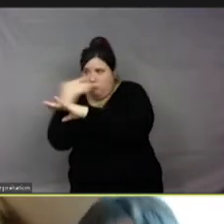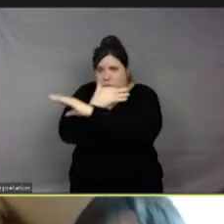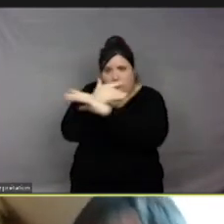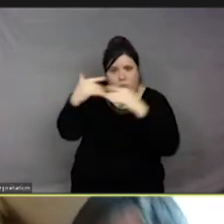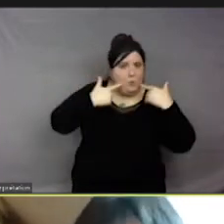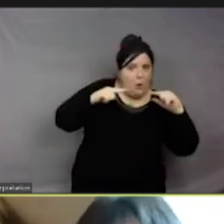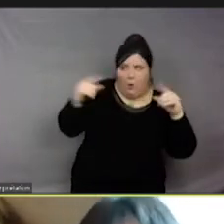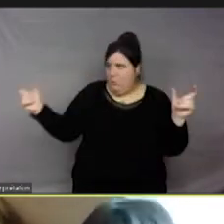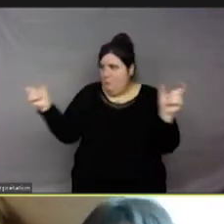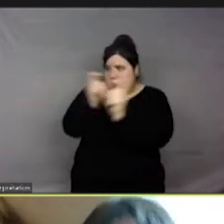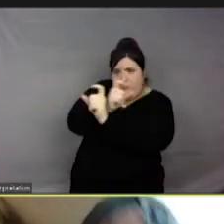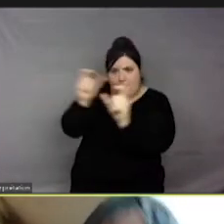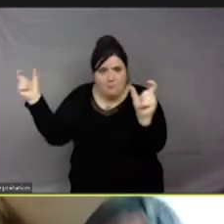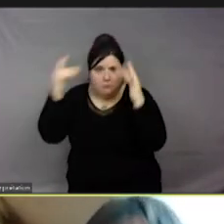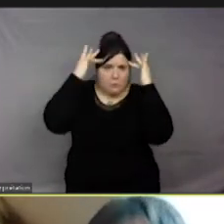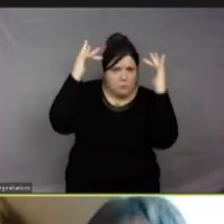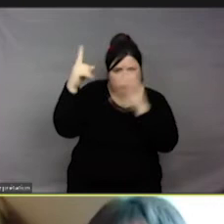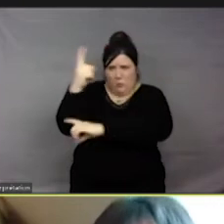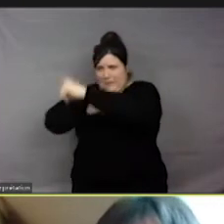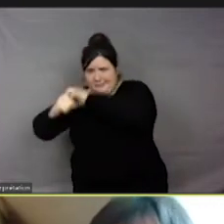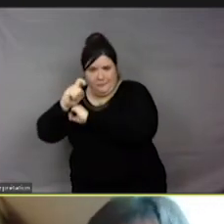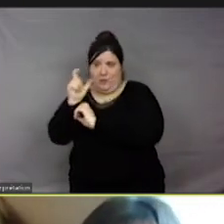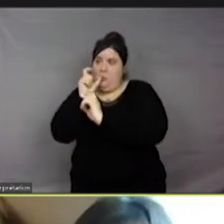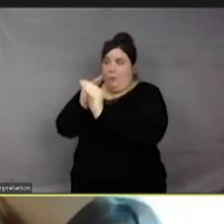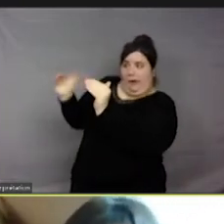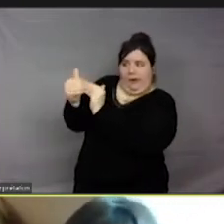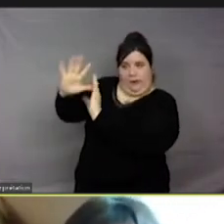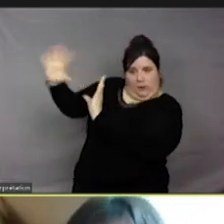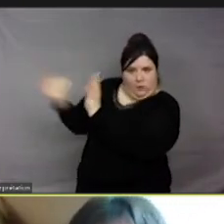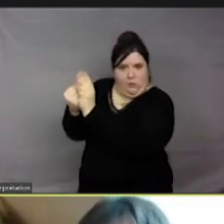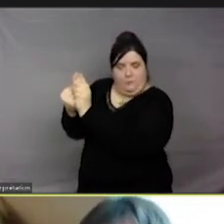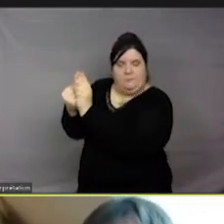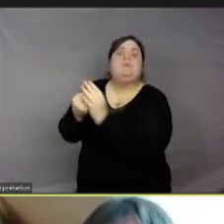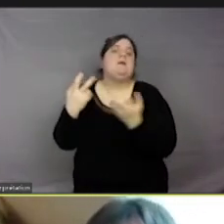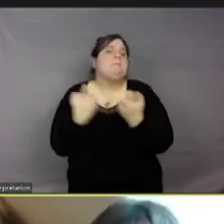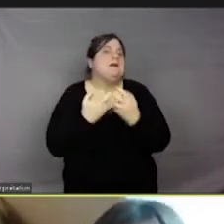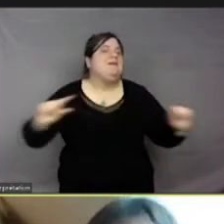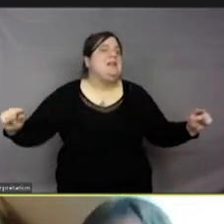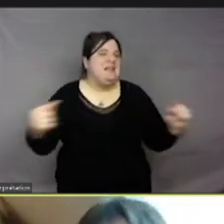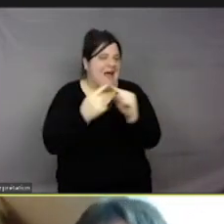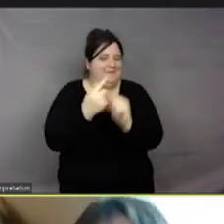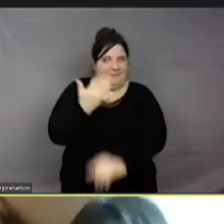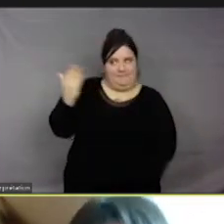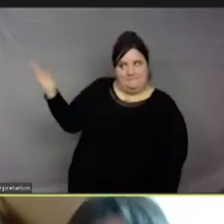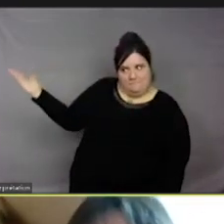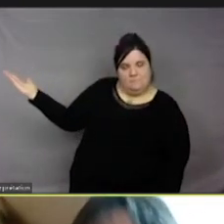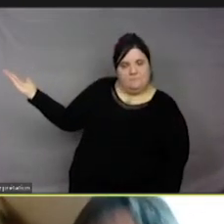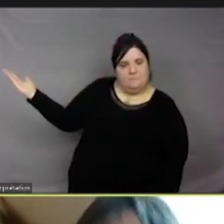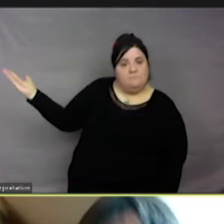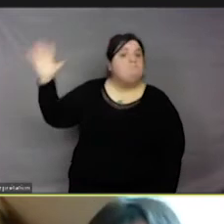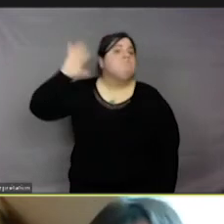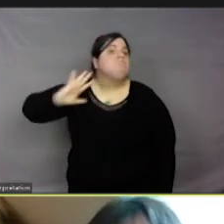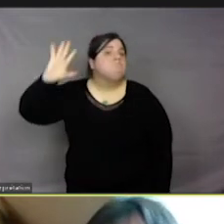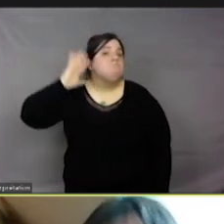il y a des histoires derrière chaque mot. Et vous voyez, je vous montre là cette carte qui nous montre l'époque où les mots que nous